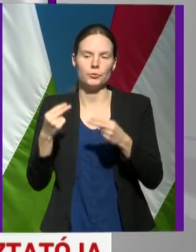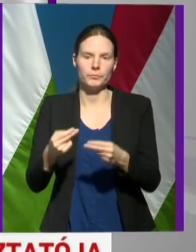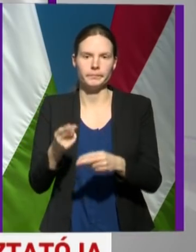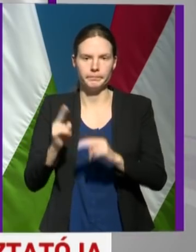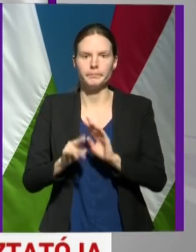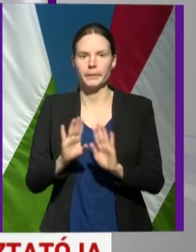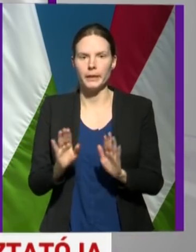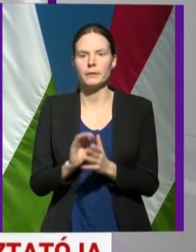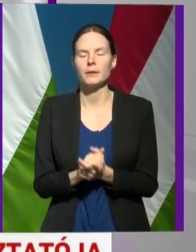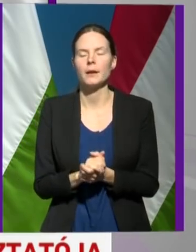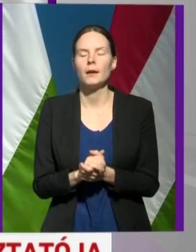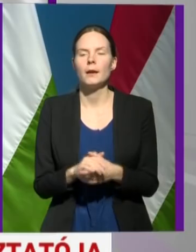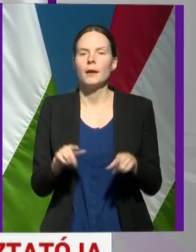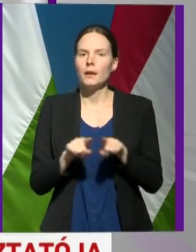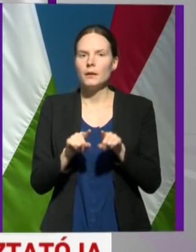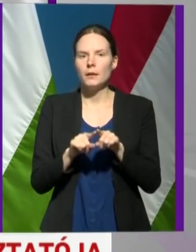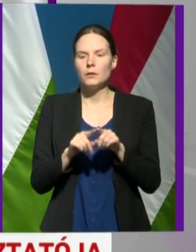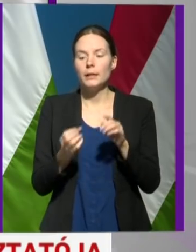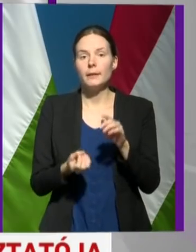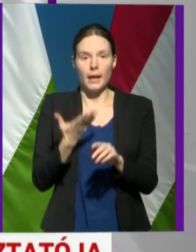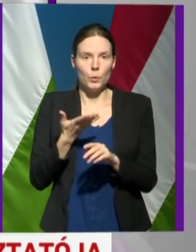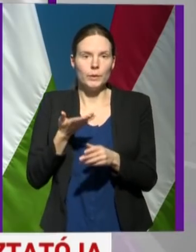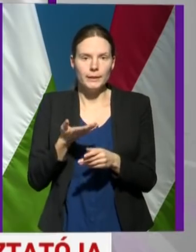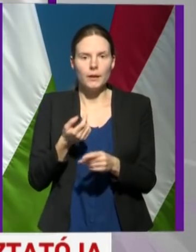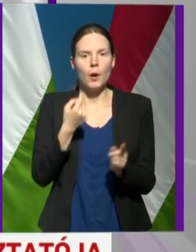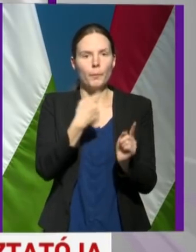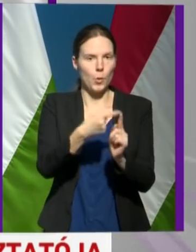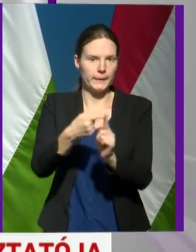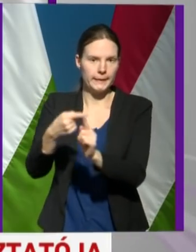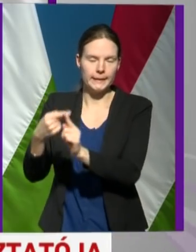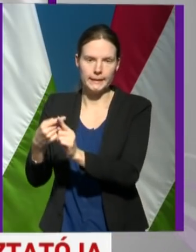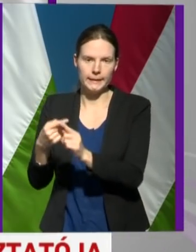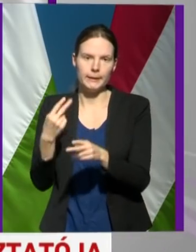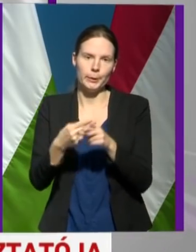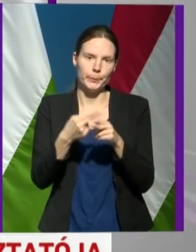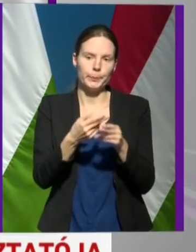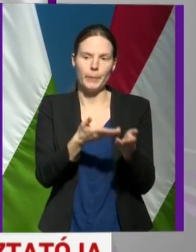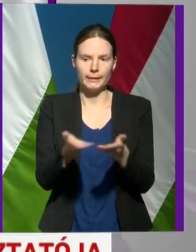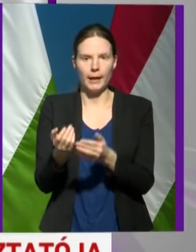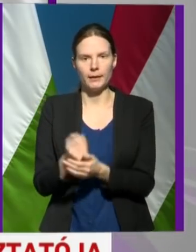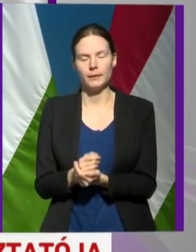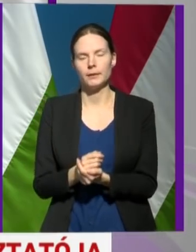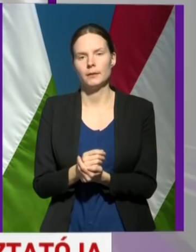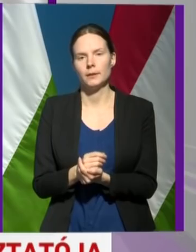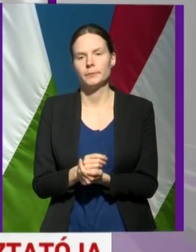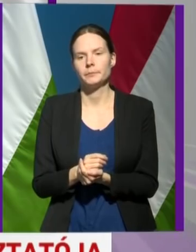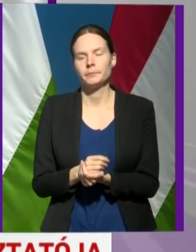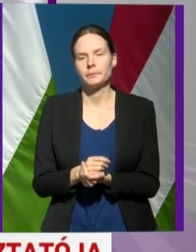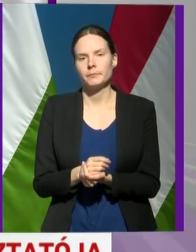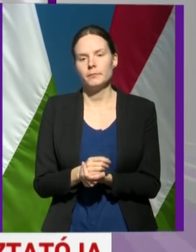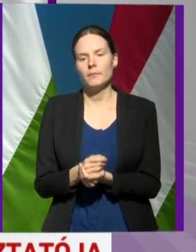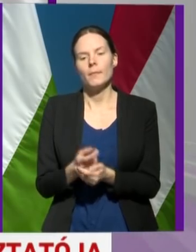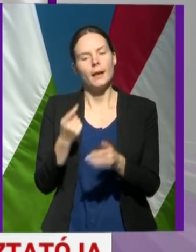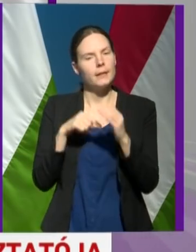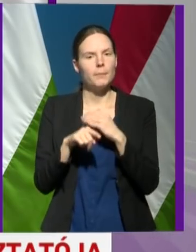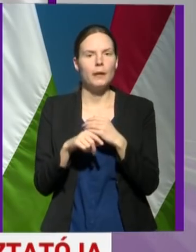tulajdonképpen fény azokra a pozitivitásokra, amit mi magunk is látunk. Ezen